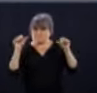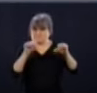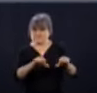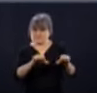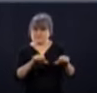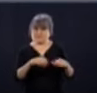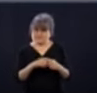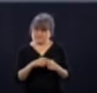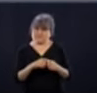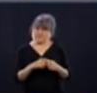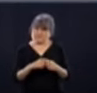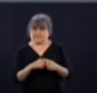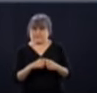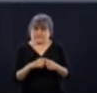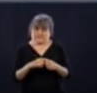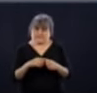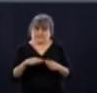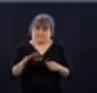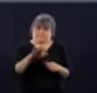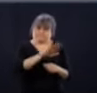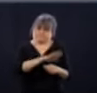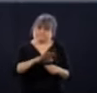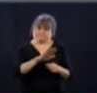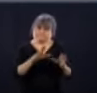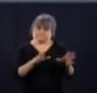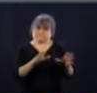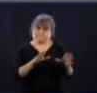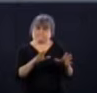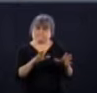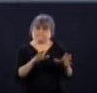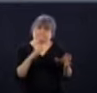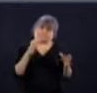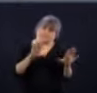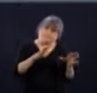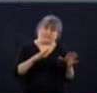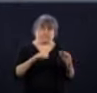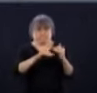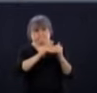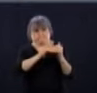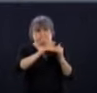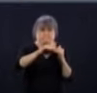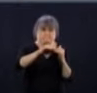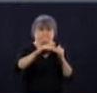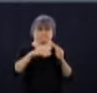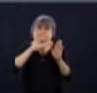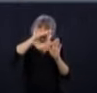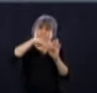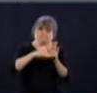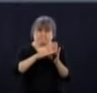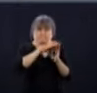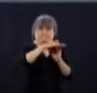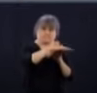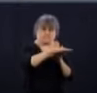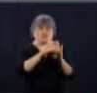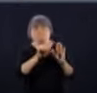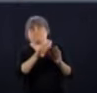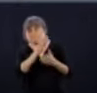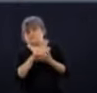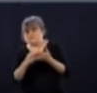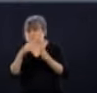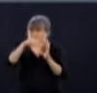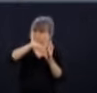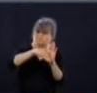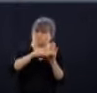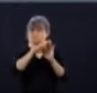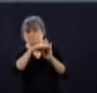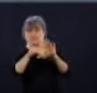assez relativement, je vous dirais, stables dans leurs éléments. y a des zones qui réaugmentent, d'autres qui diminuent. Mais ça va nous prendre ce que j